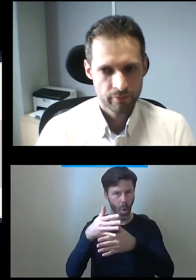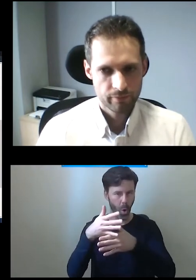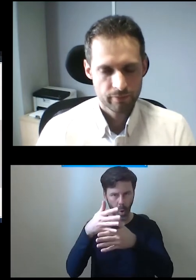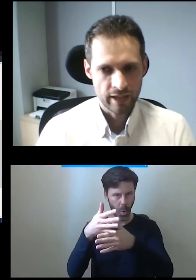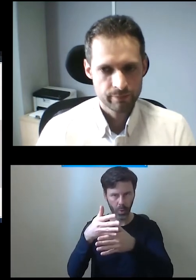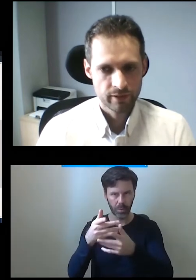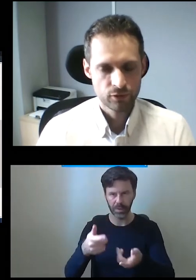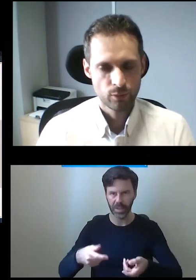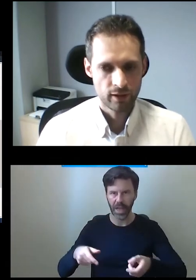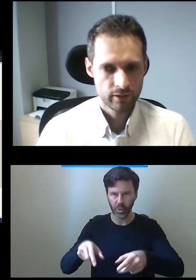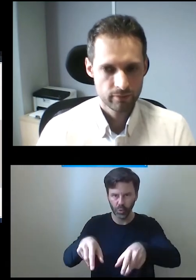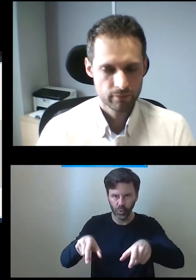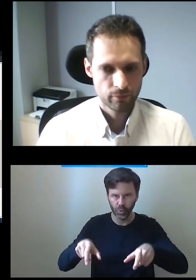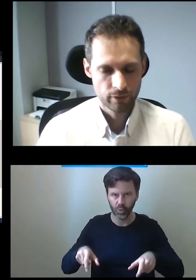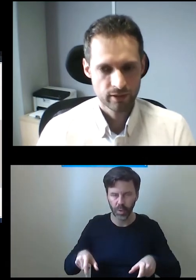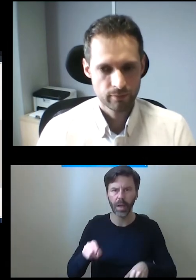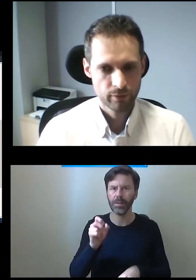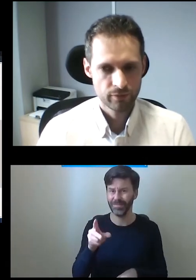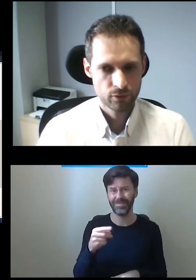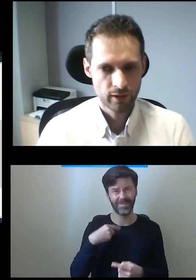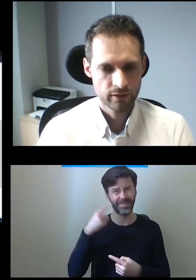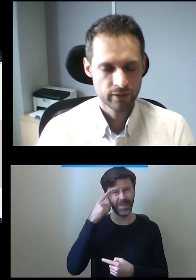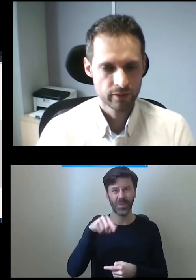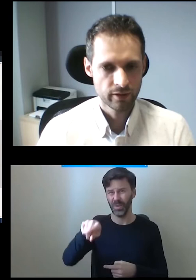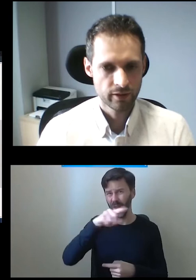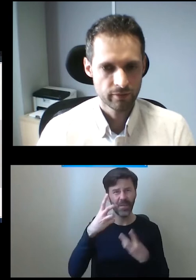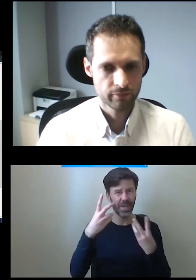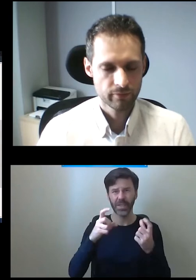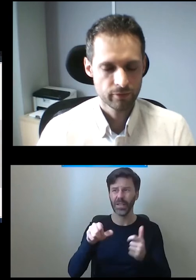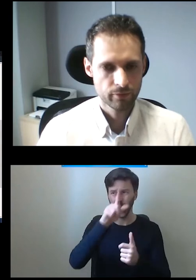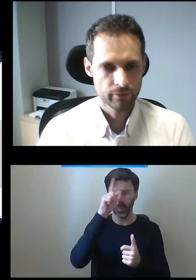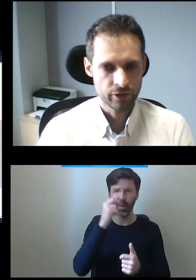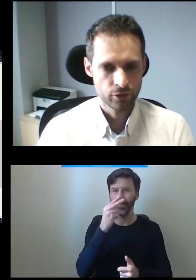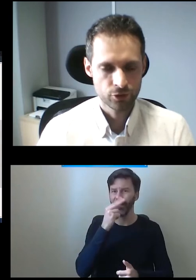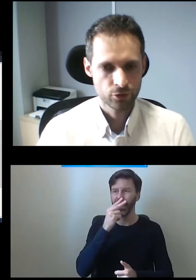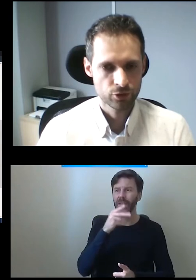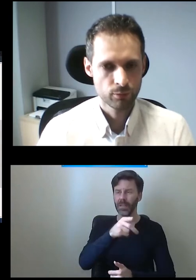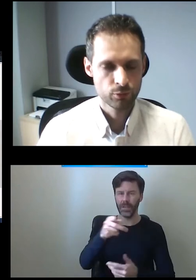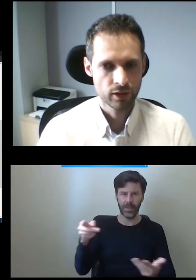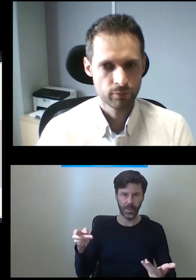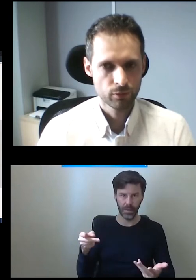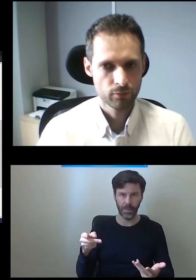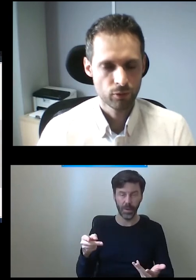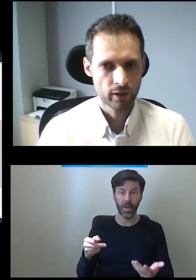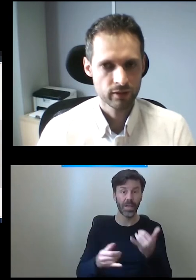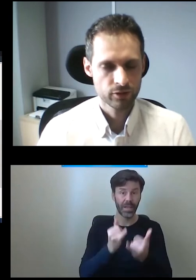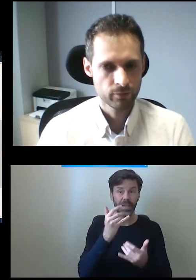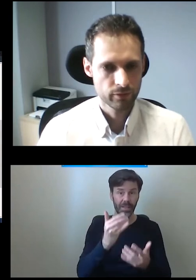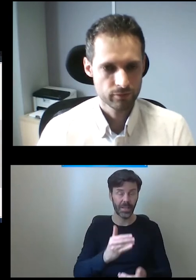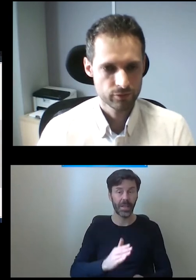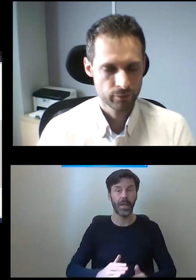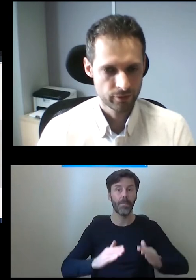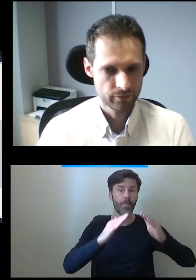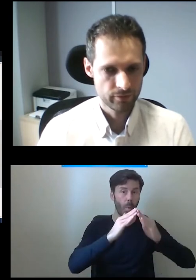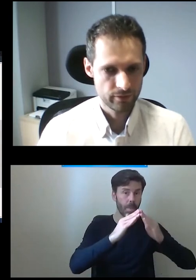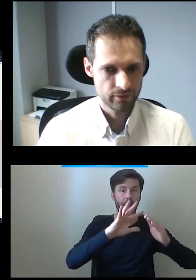typowo aspekt wizualny, moim zdaniem aspekt wizualny, jeśli chodzi o to, żeby budynek był ładny, żeby